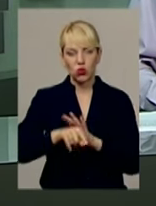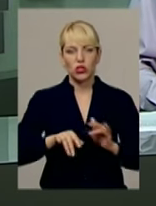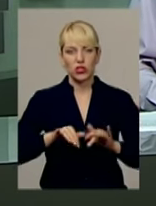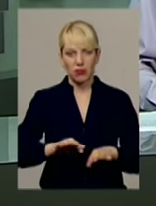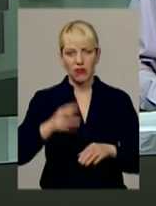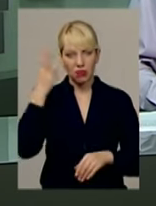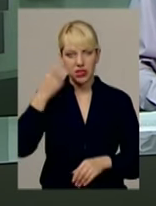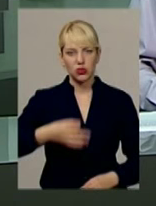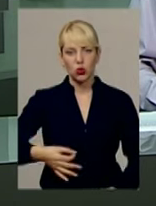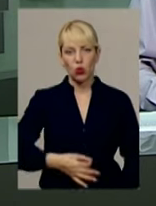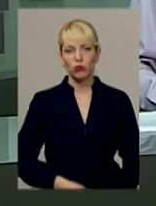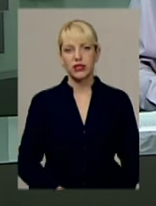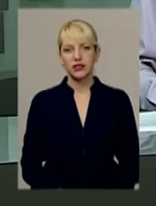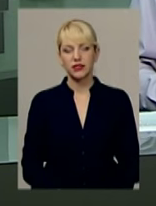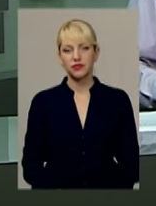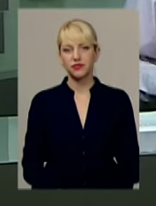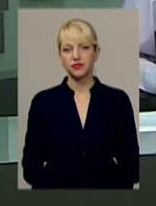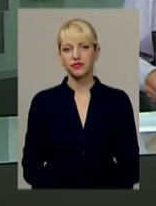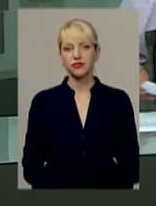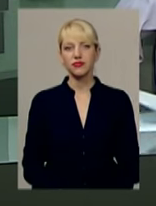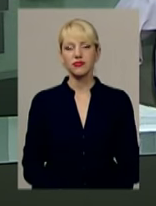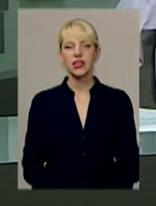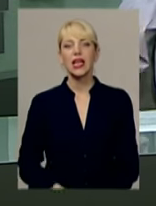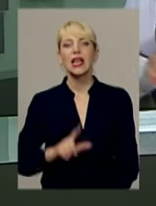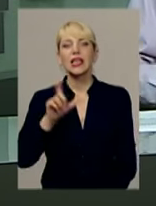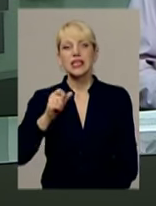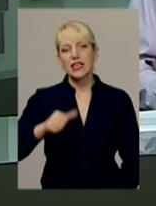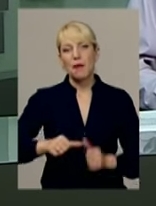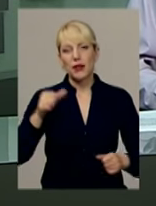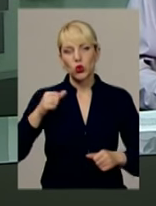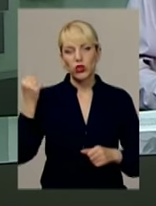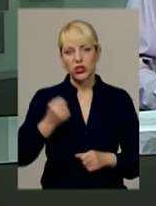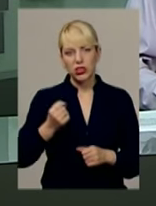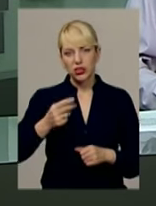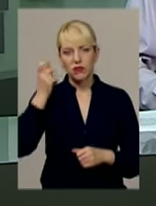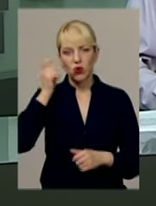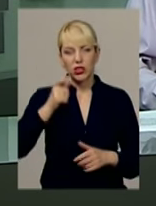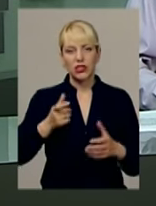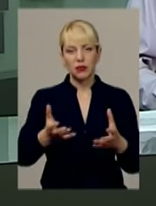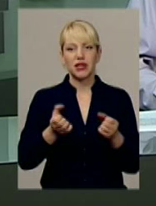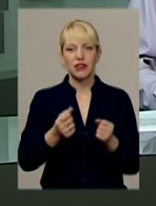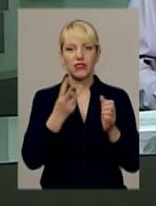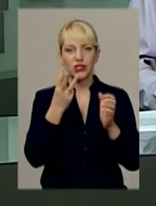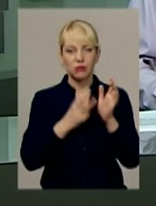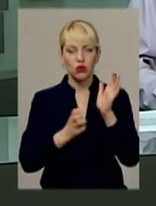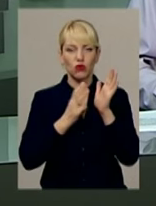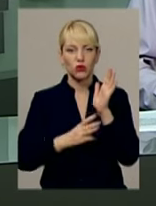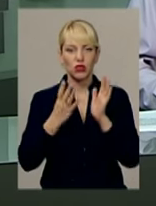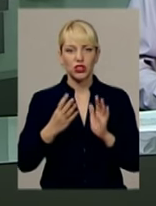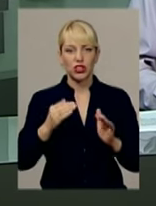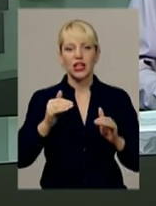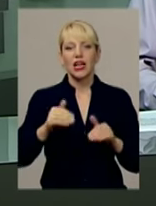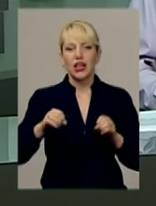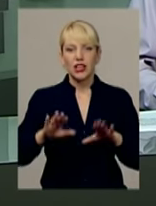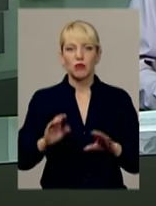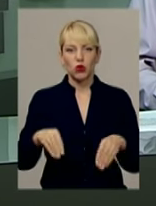у Хмельницькій області. За минулий тиждень в Україні прийняли 874 рішення про надання